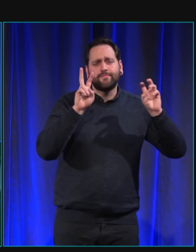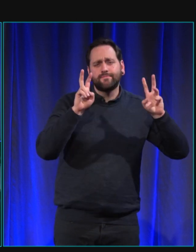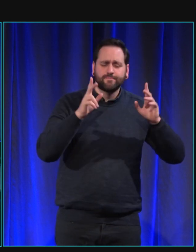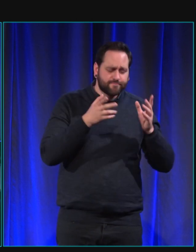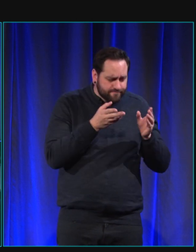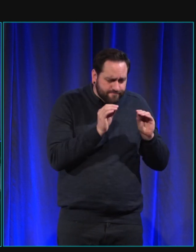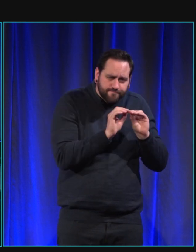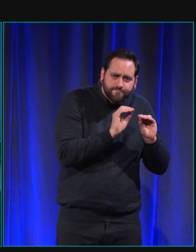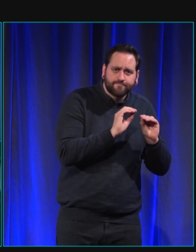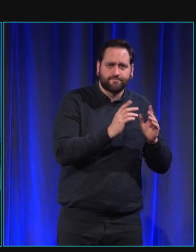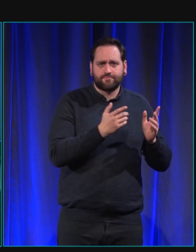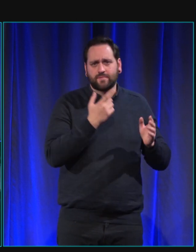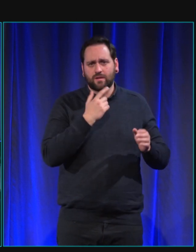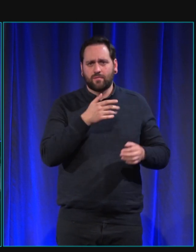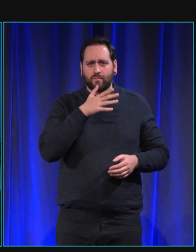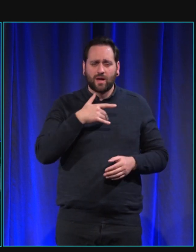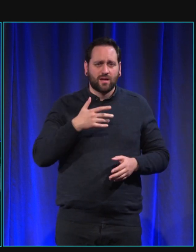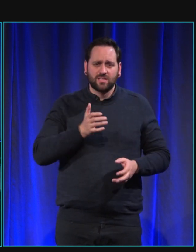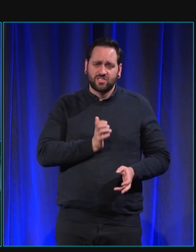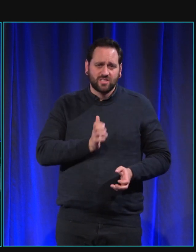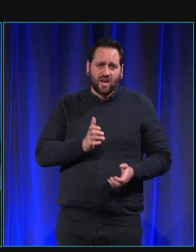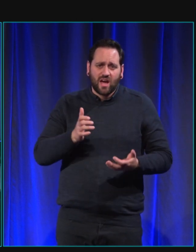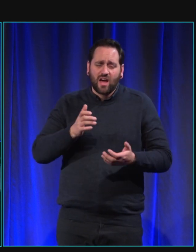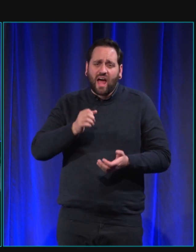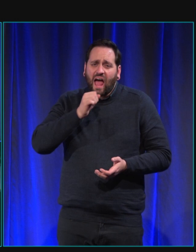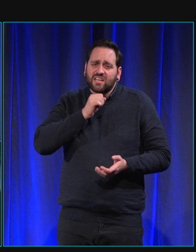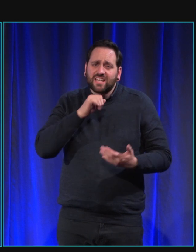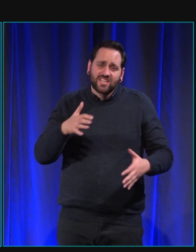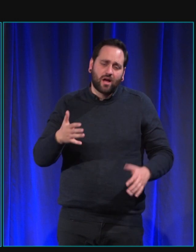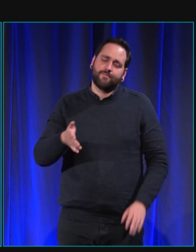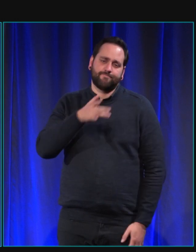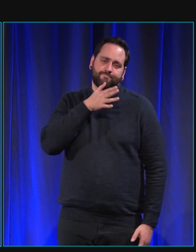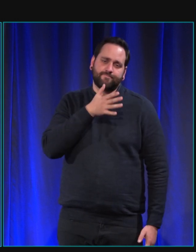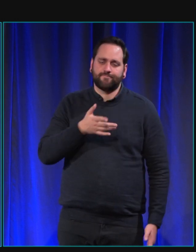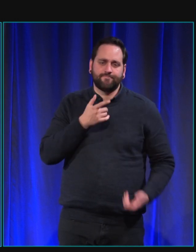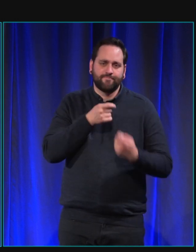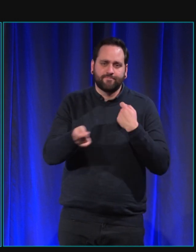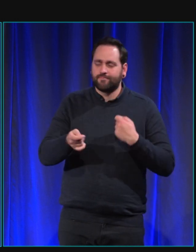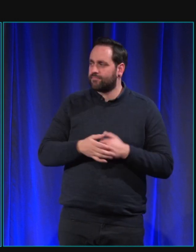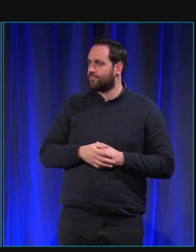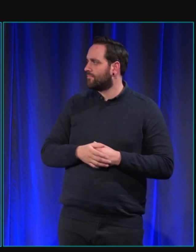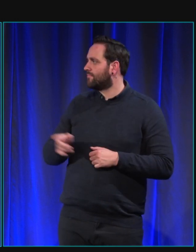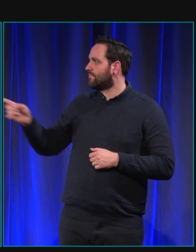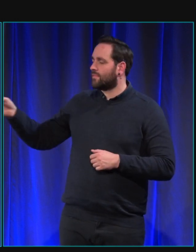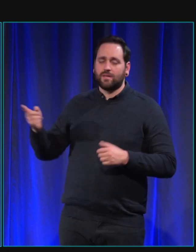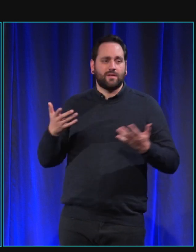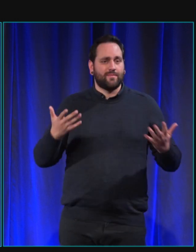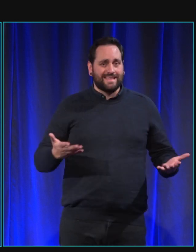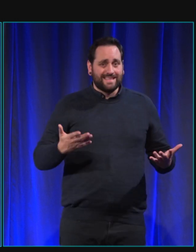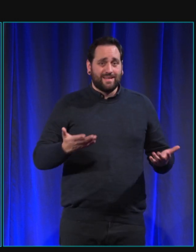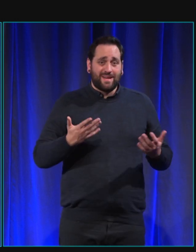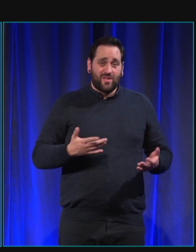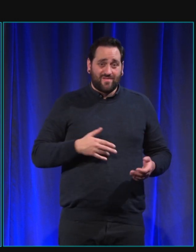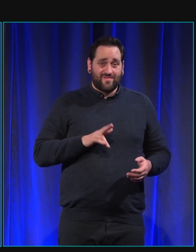on ne peut pas prendre des chiens qui sont déjà plus âgés c'est pas possible si je permette merci beaucoup je crois qu'on va conclure ou alors très